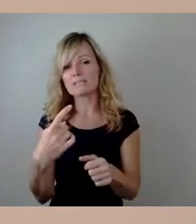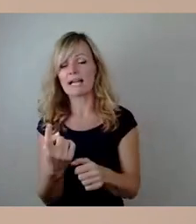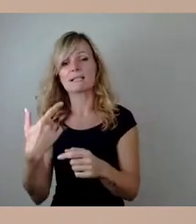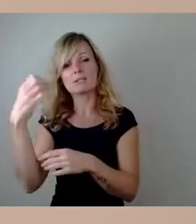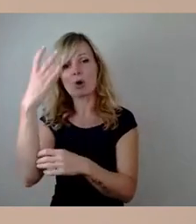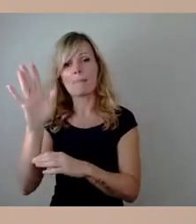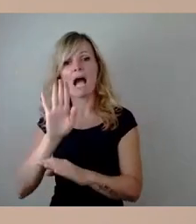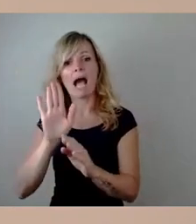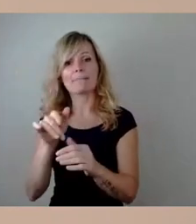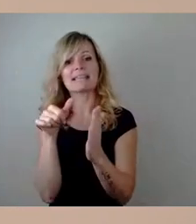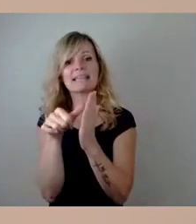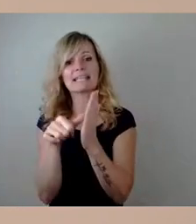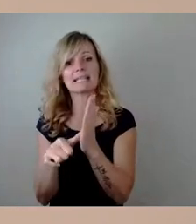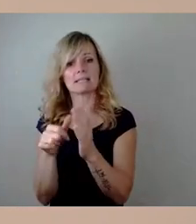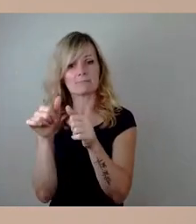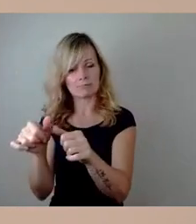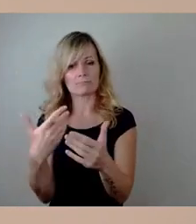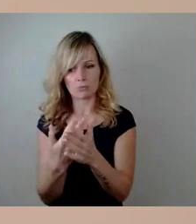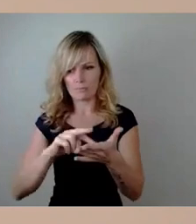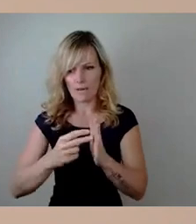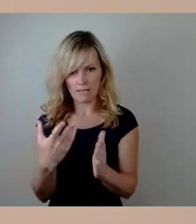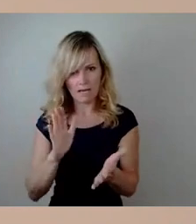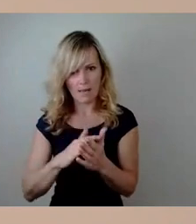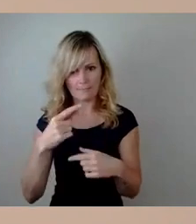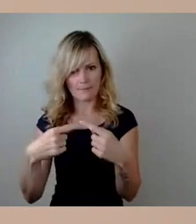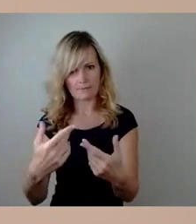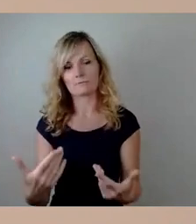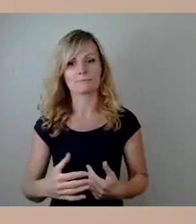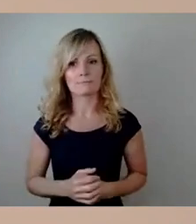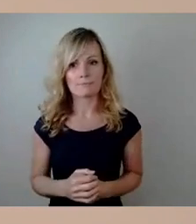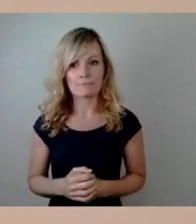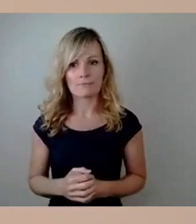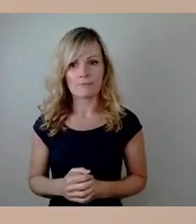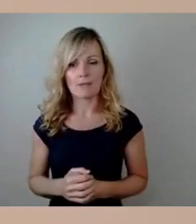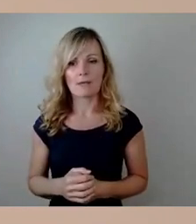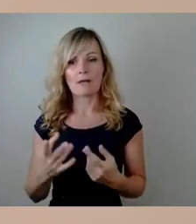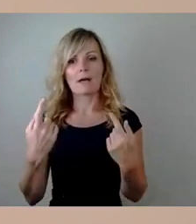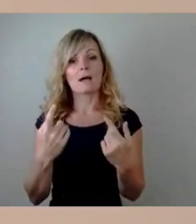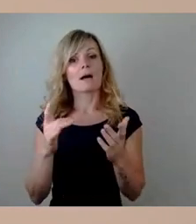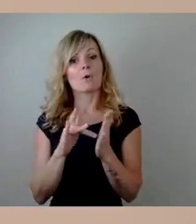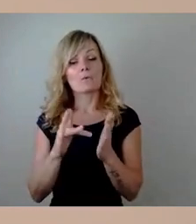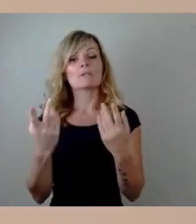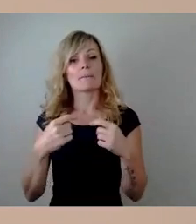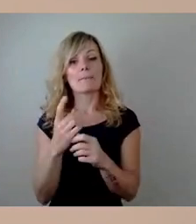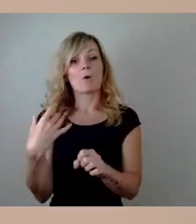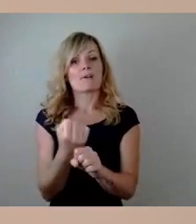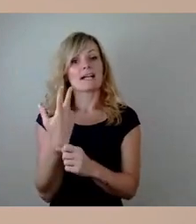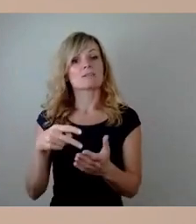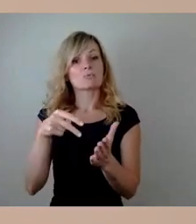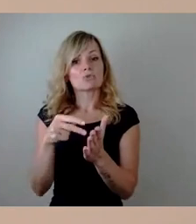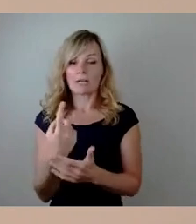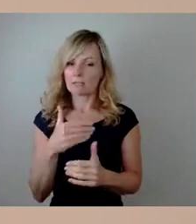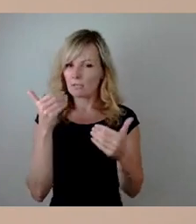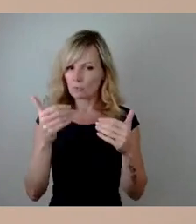zeitlich funktioniert. Ich habe auch ausgeführt, dass wir aufgrund des Bauwerkszustands in der Reihenfolge agiert haben und